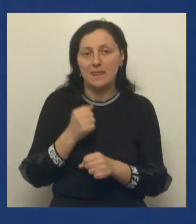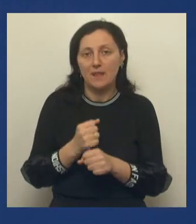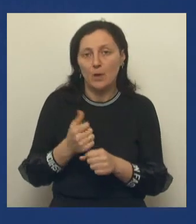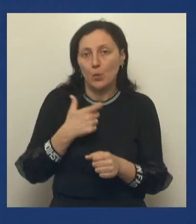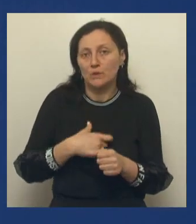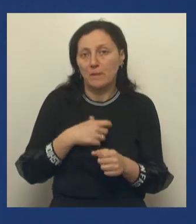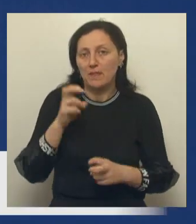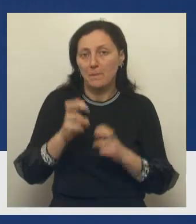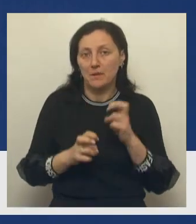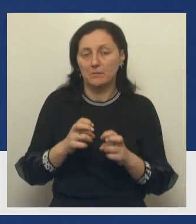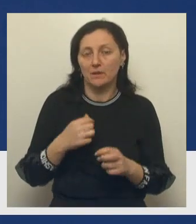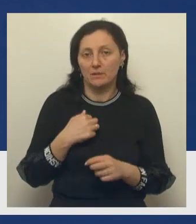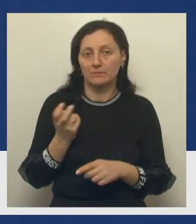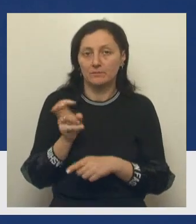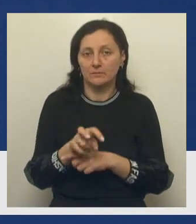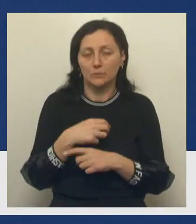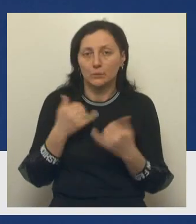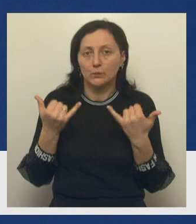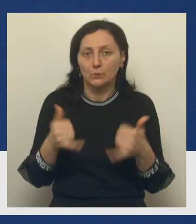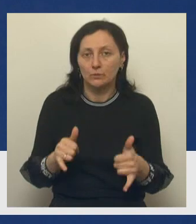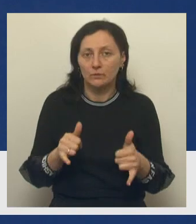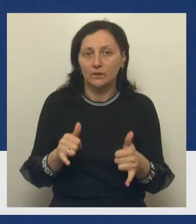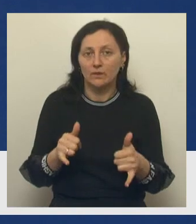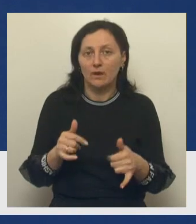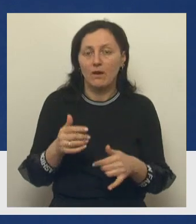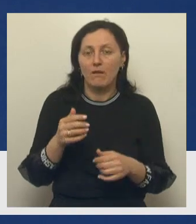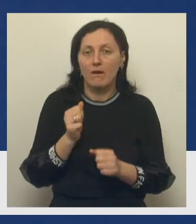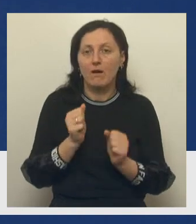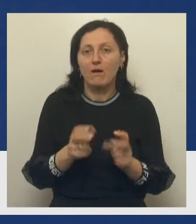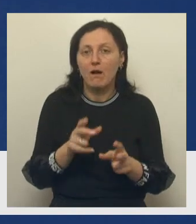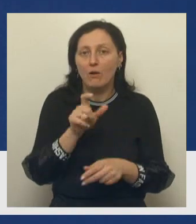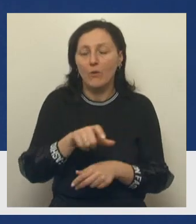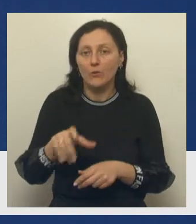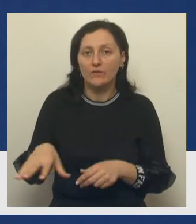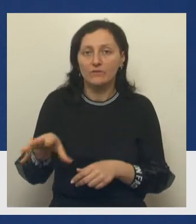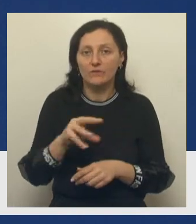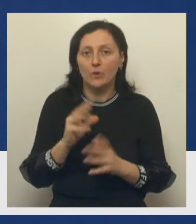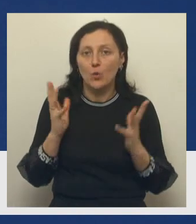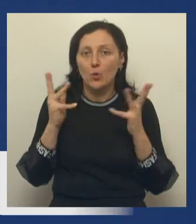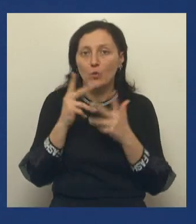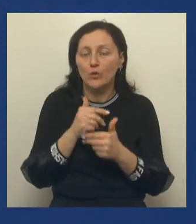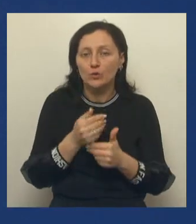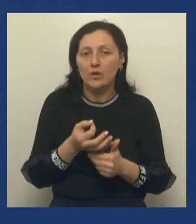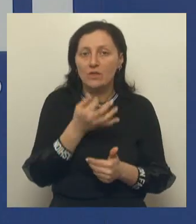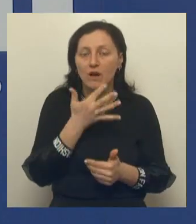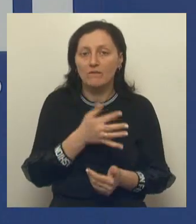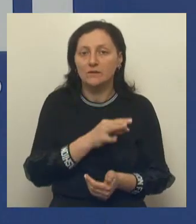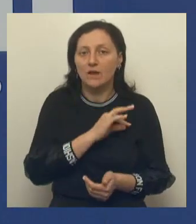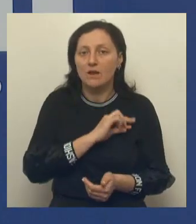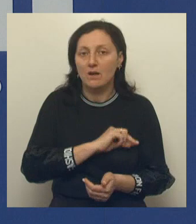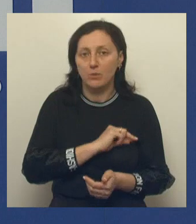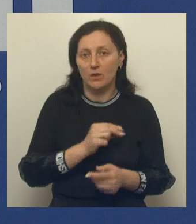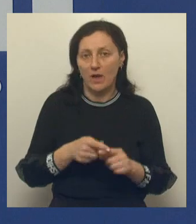улучшить». «Что нас поразило, это насколько вовлеченные вот именно люди работают над